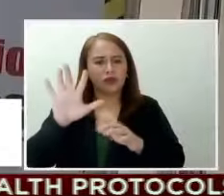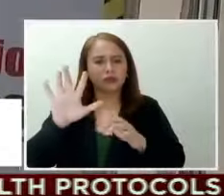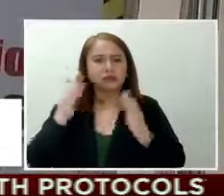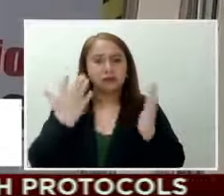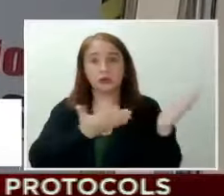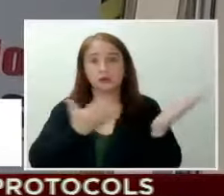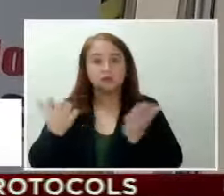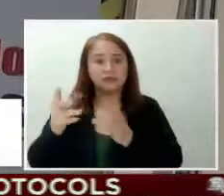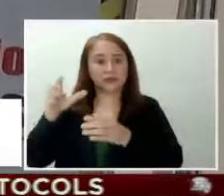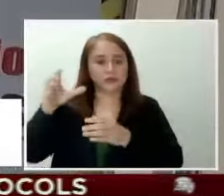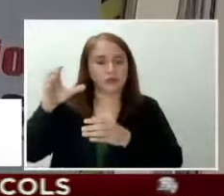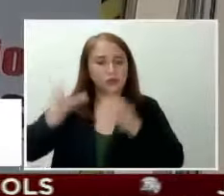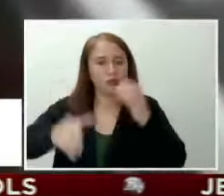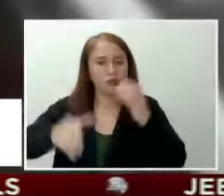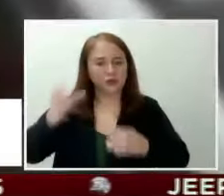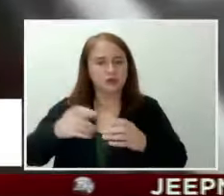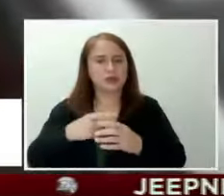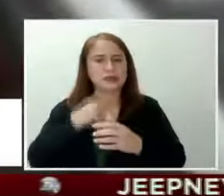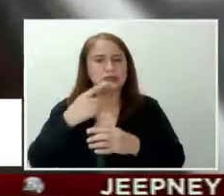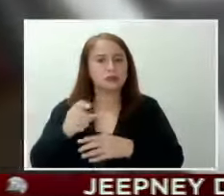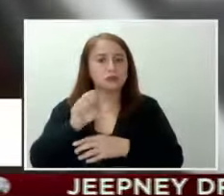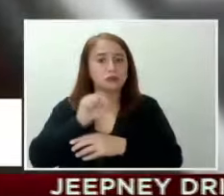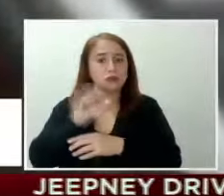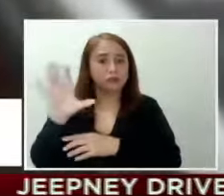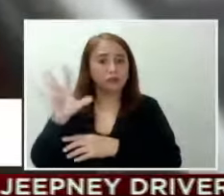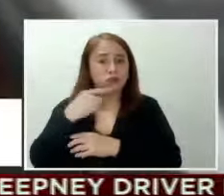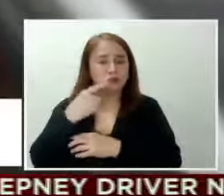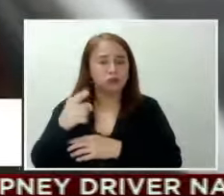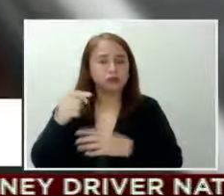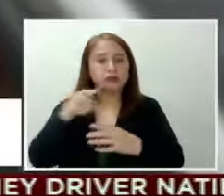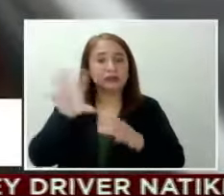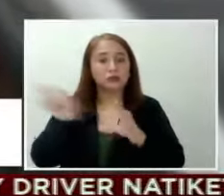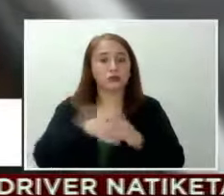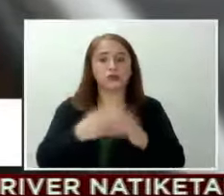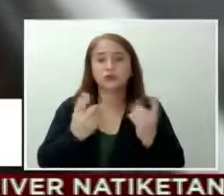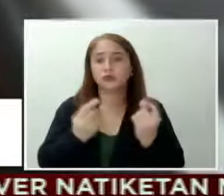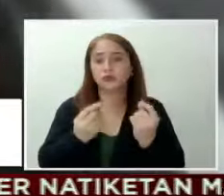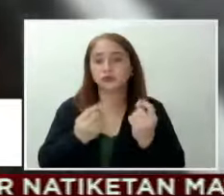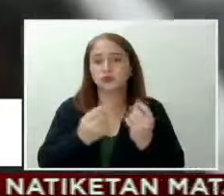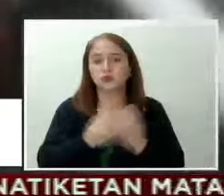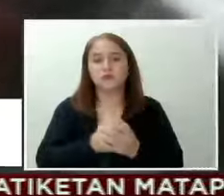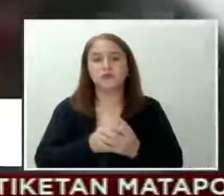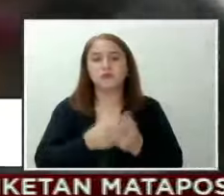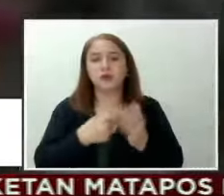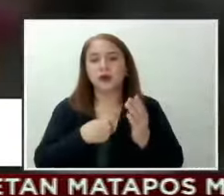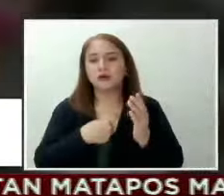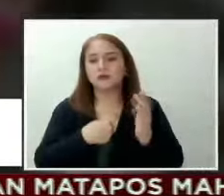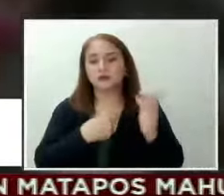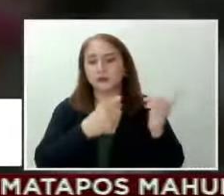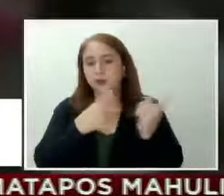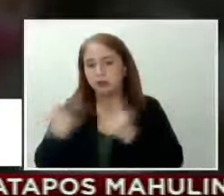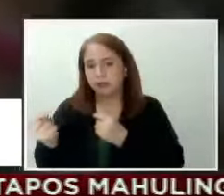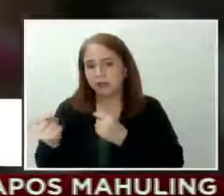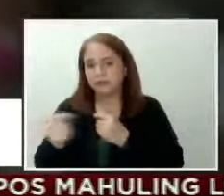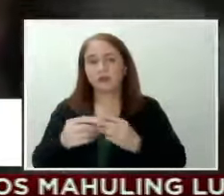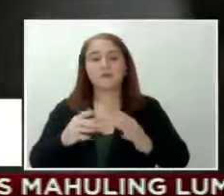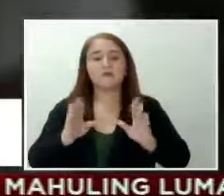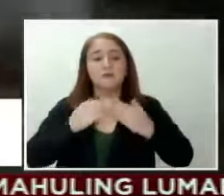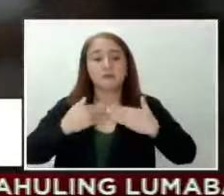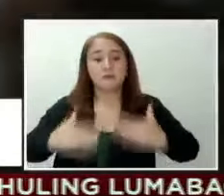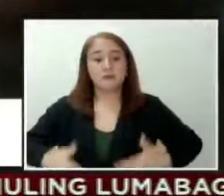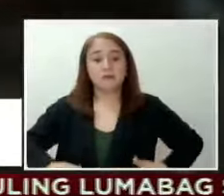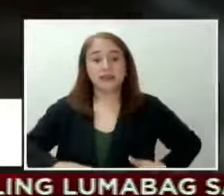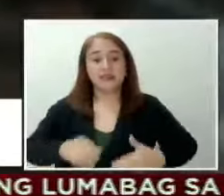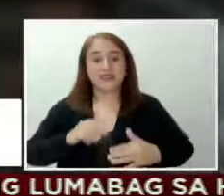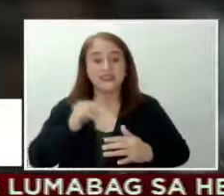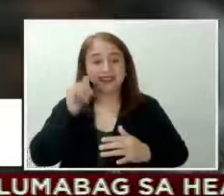korte. Sa pahayad ng Korte Suprema, kabilang sa mga gagawin nila ay ang pagpapanukala na gumamit ng mga body camera ang mga polis